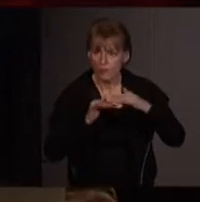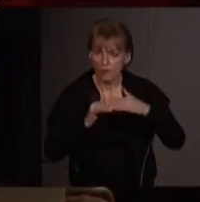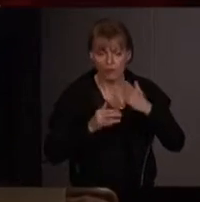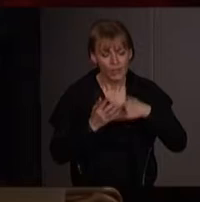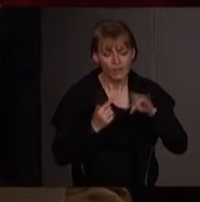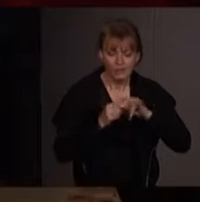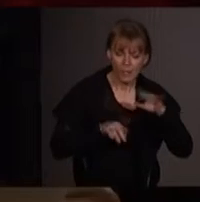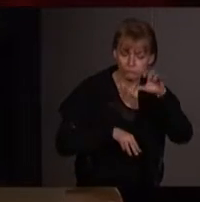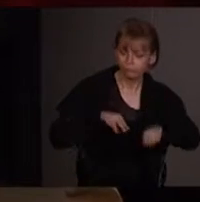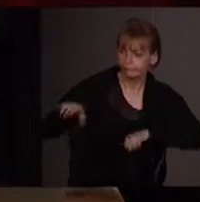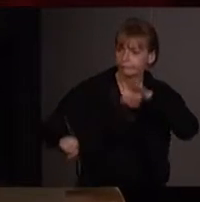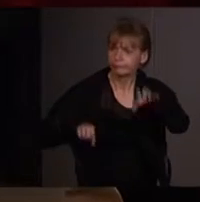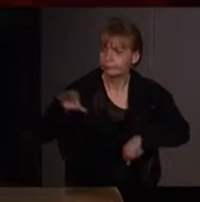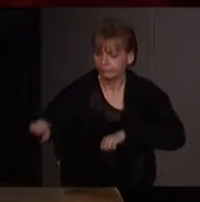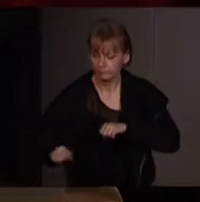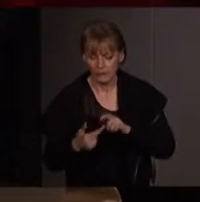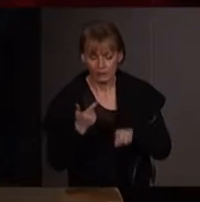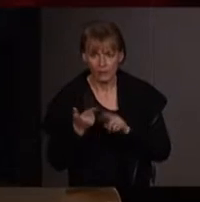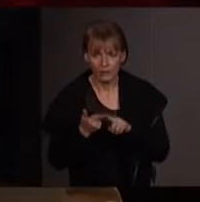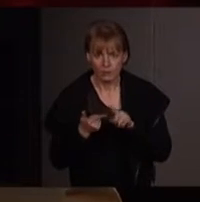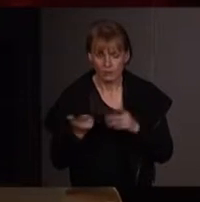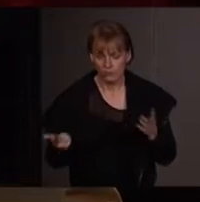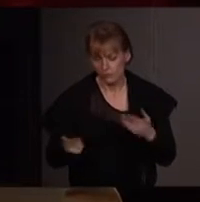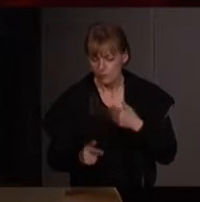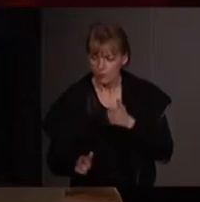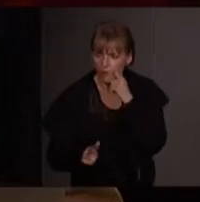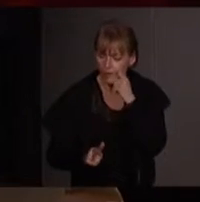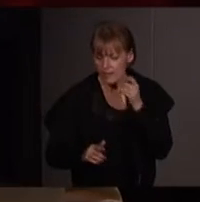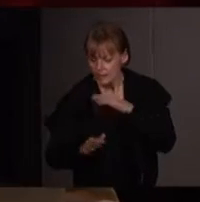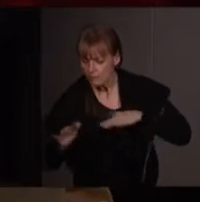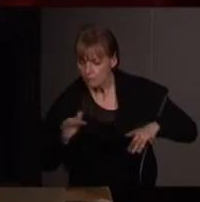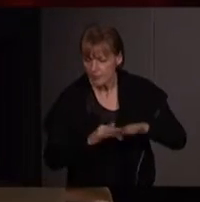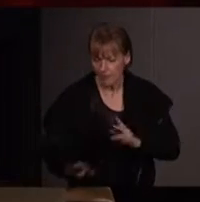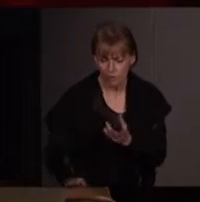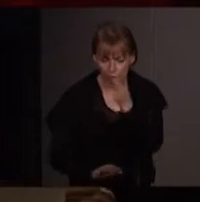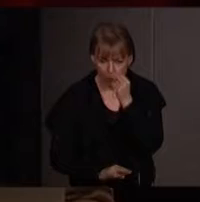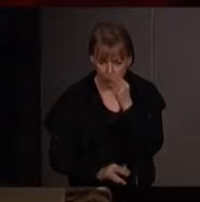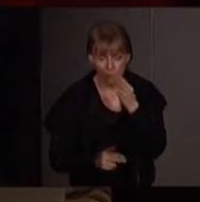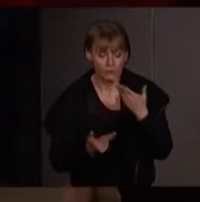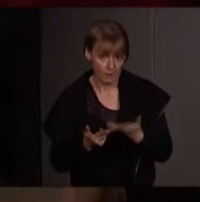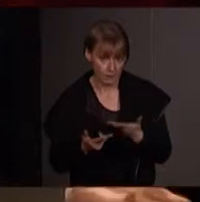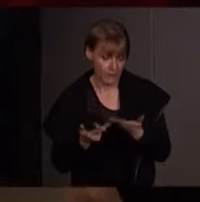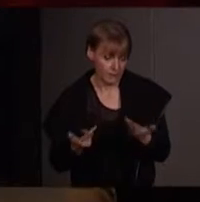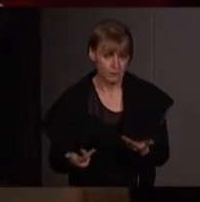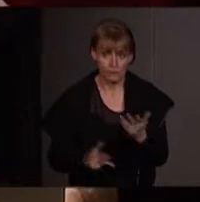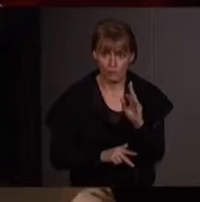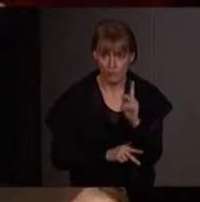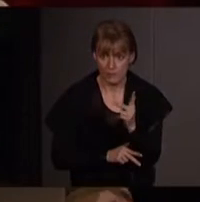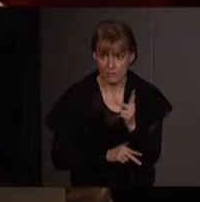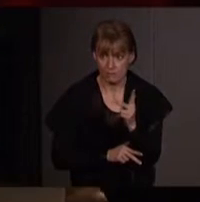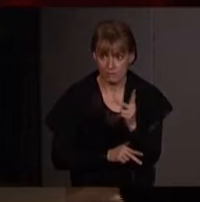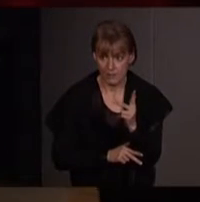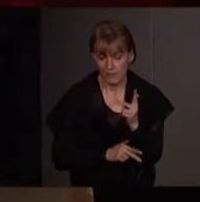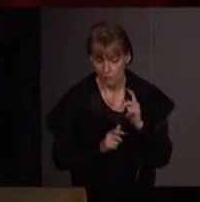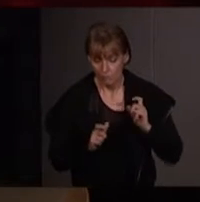colonisation, la deuxième sur comprendre le racisme environnemental, et celle-ci, la troisième, donc, où on se